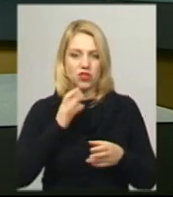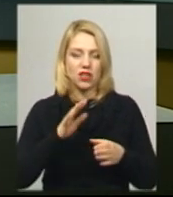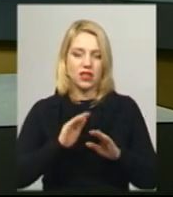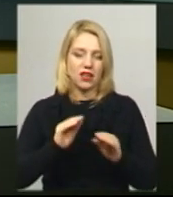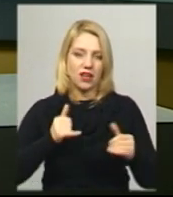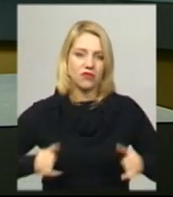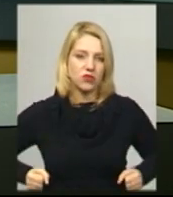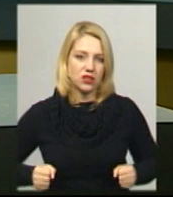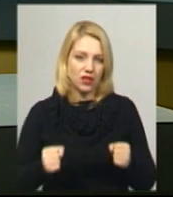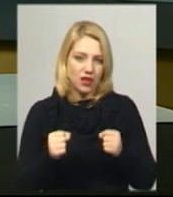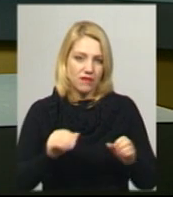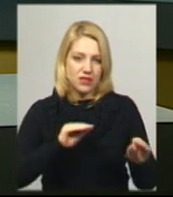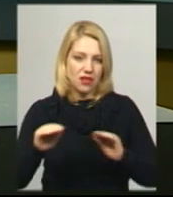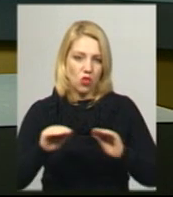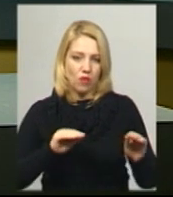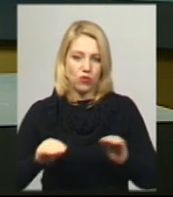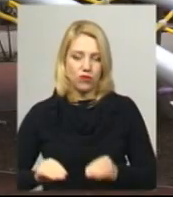встановлювали. Подробиці далі.